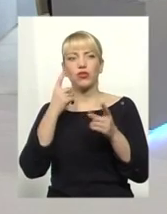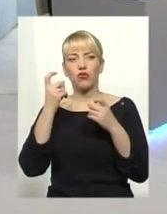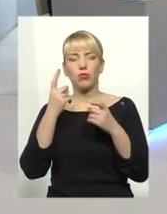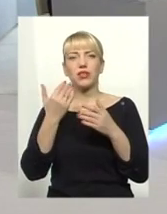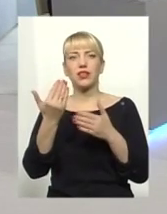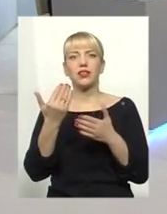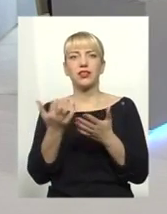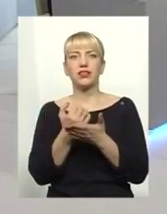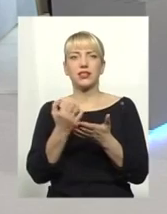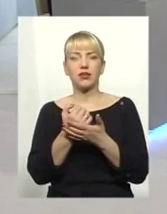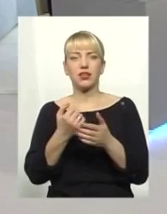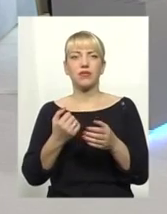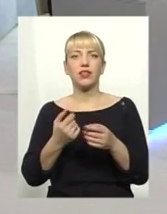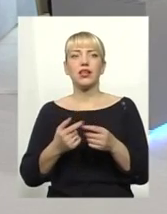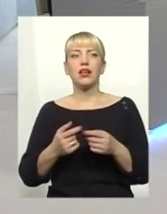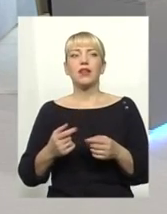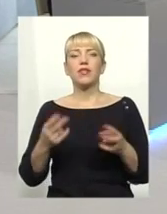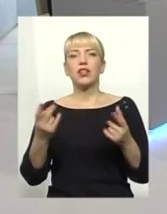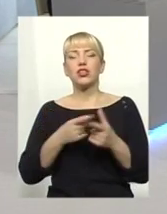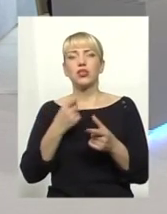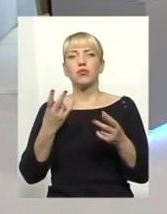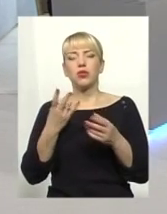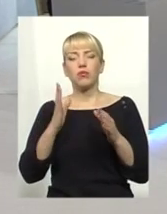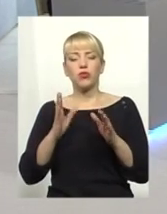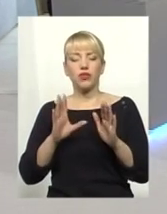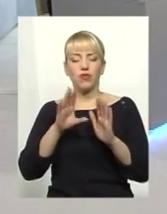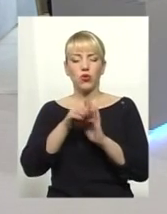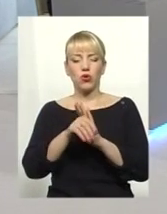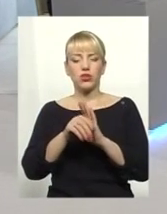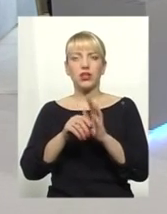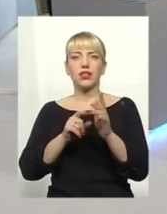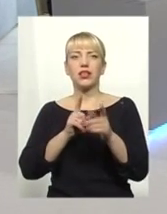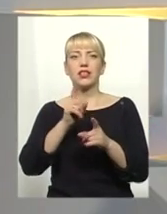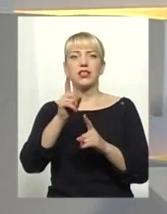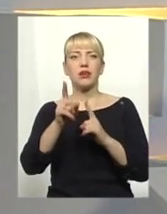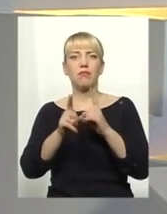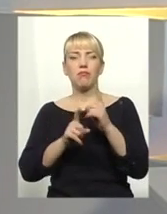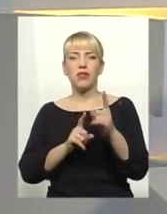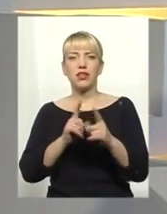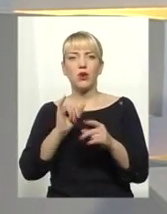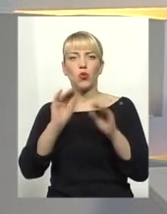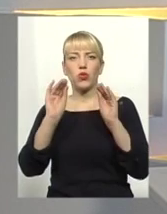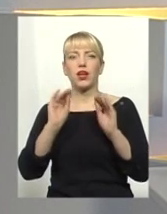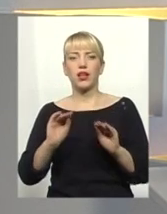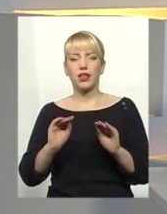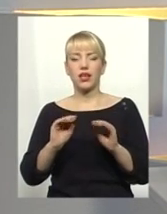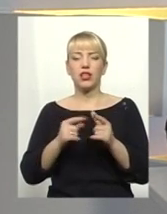Таке питання, чи потрібно буде вносити зміни до декларації? Ну я вже розумію, що потрібно і можна і треба. За яких умов, як часто і